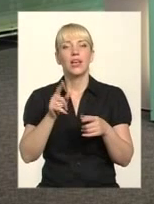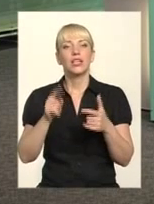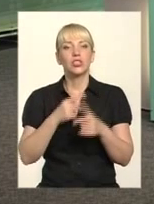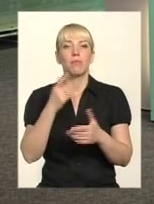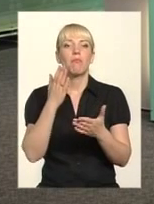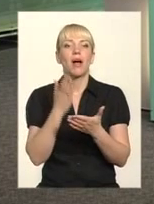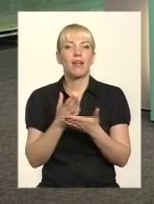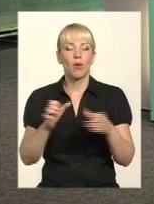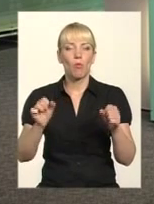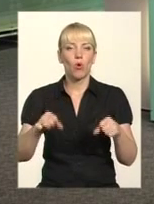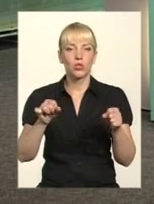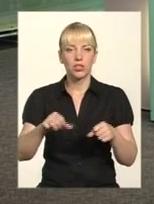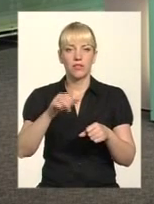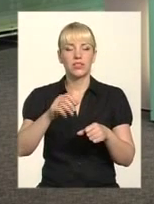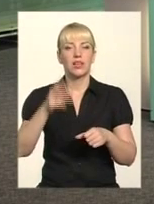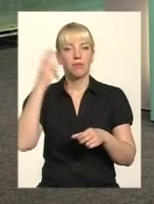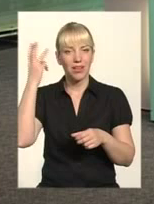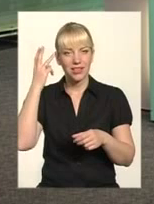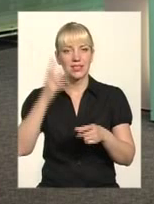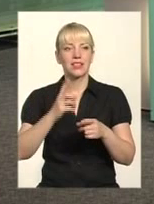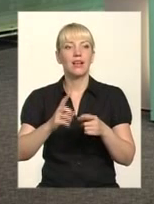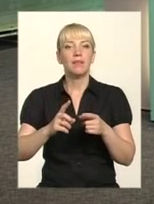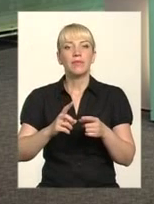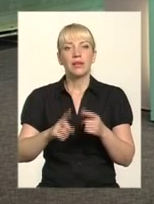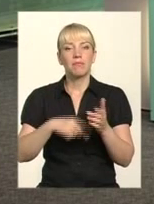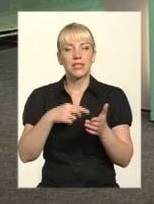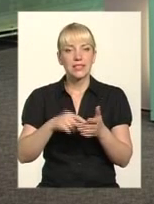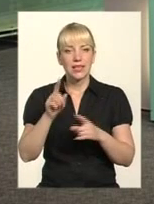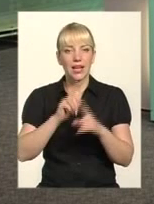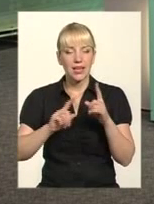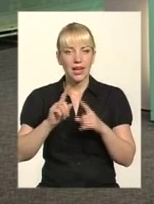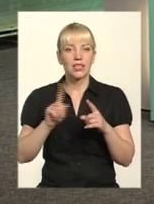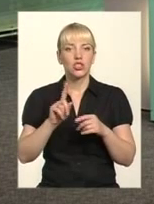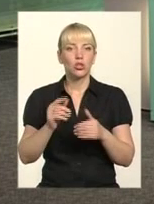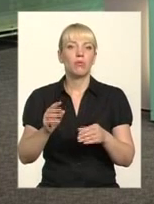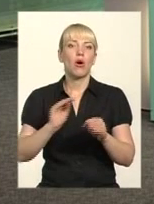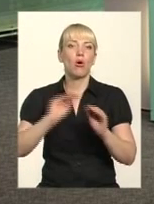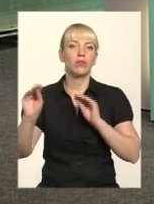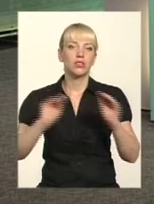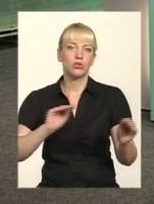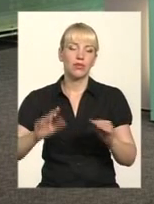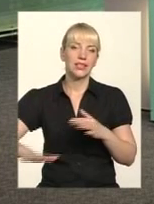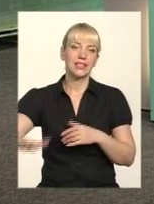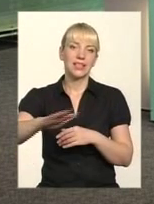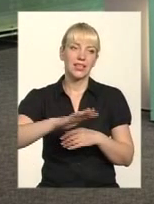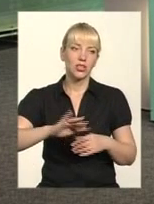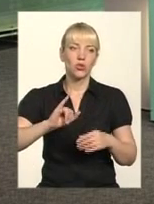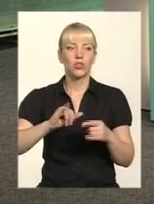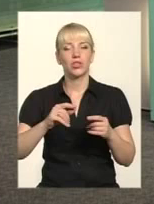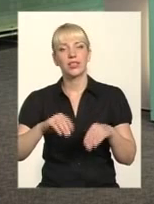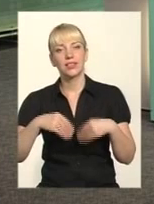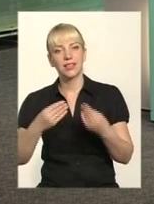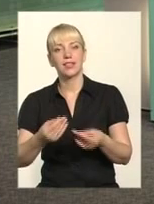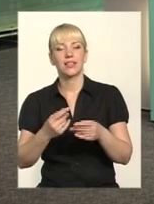облаштувати територію, аби далі ми вже самі працювали? Дати, скажімо